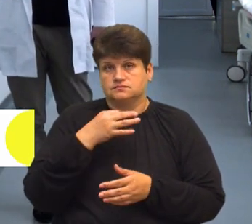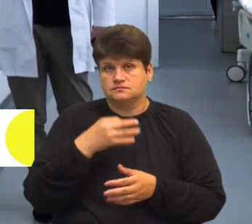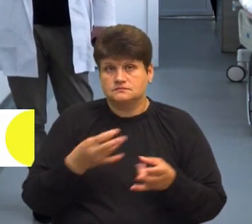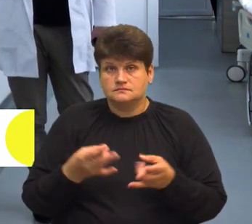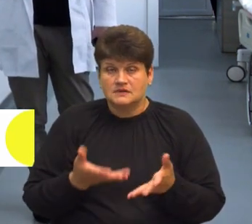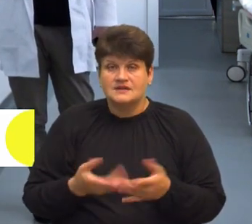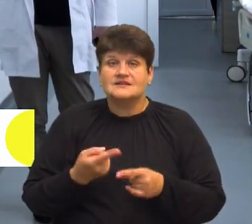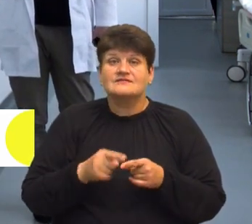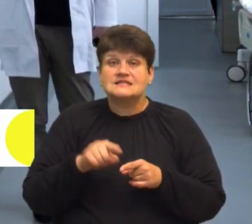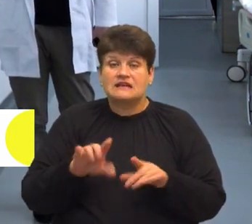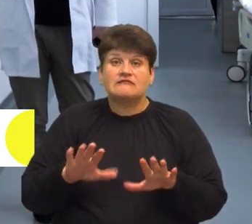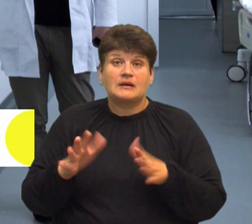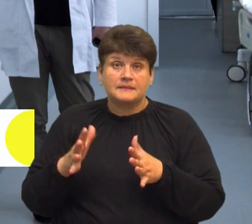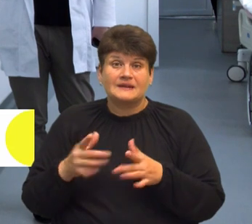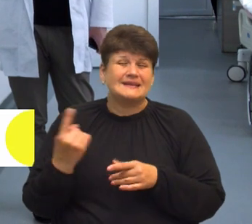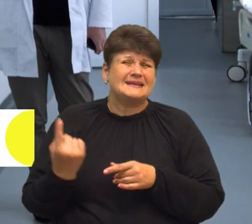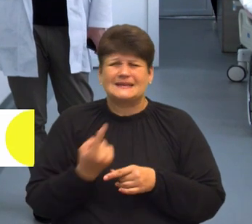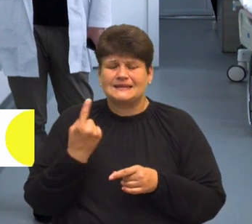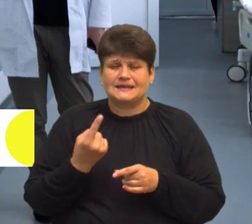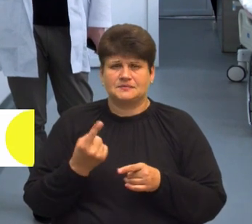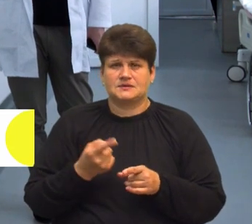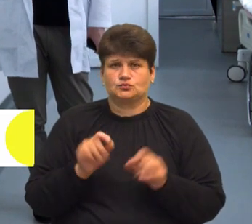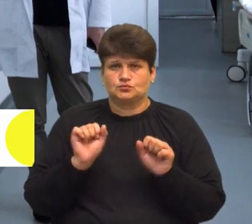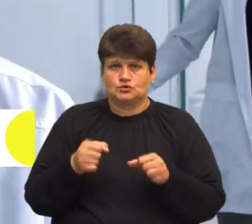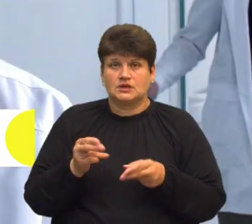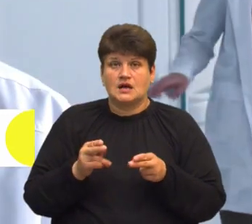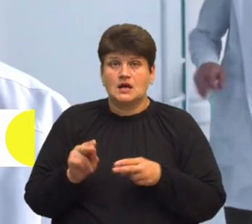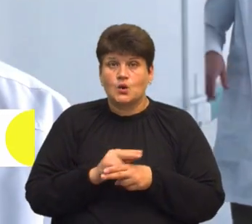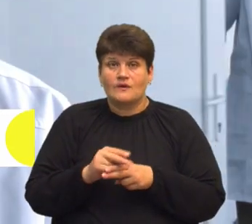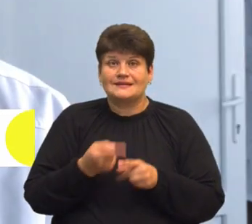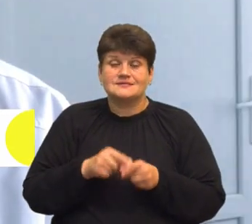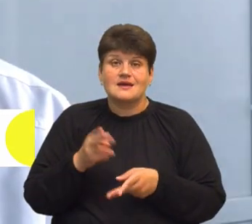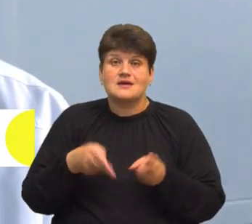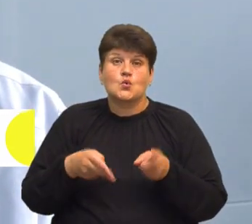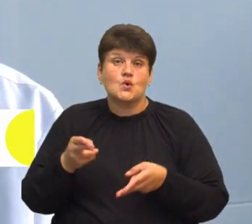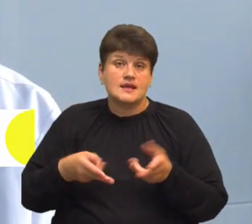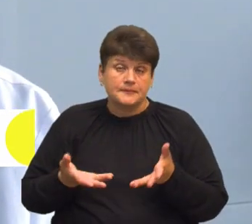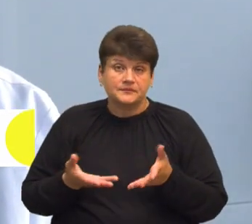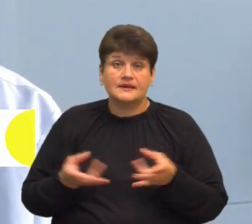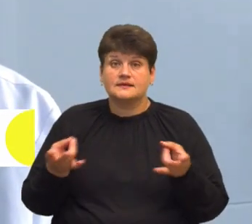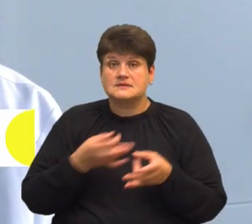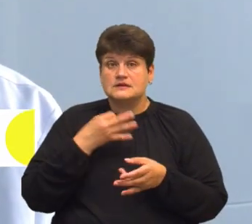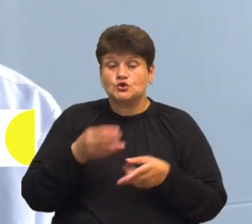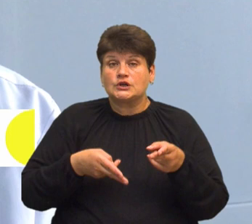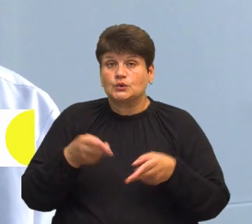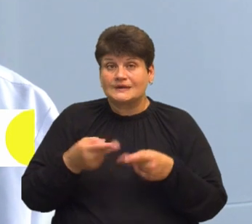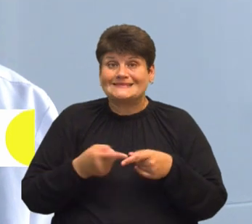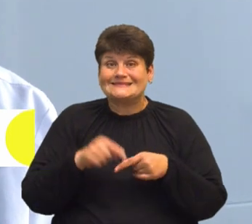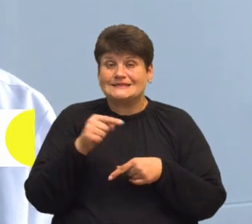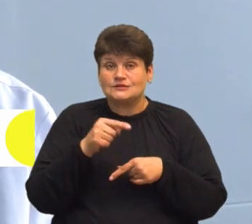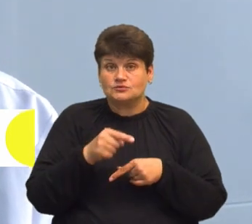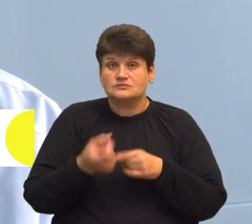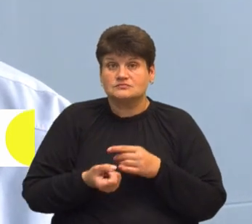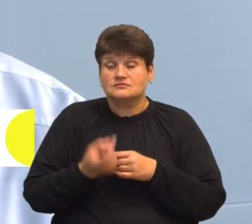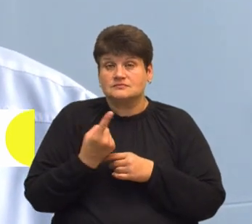випадках єдиним методом лікування таких пацієнтів є хірургія. Слід сказати, що хірургія такої патології появилася